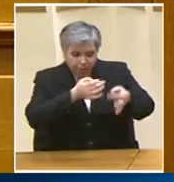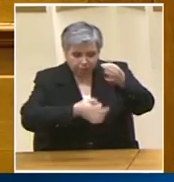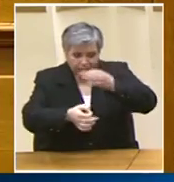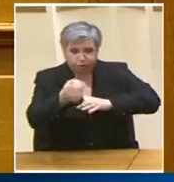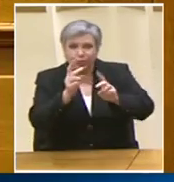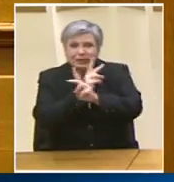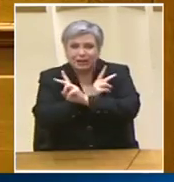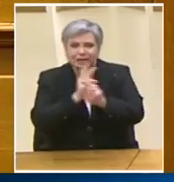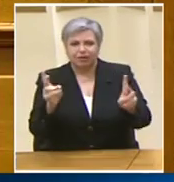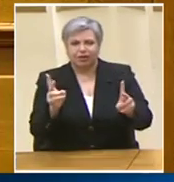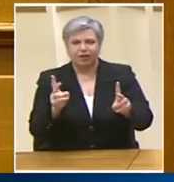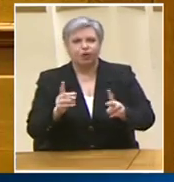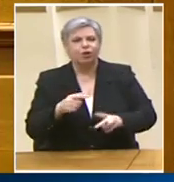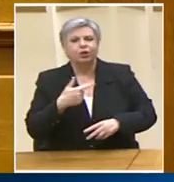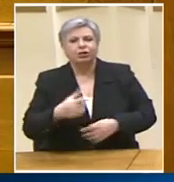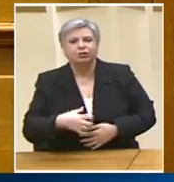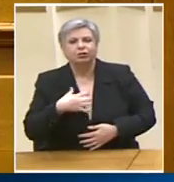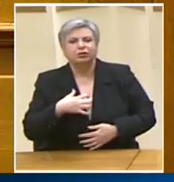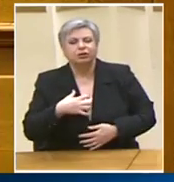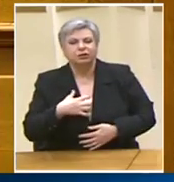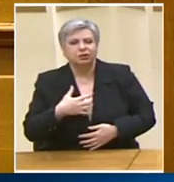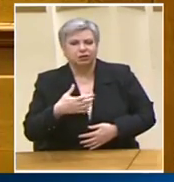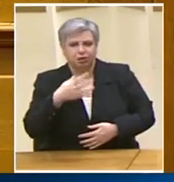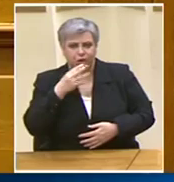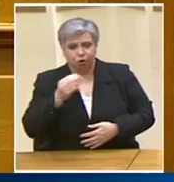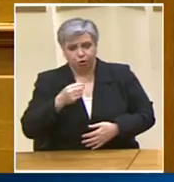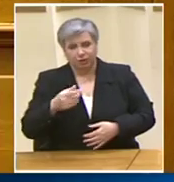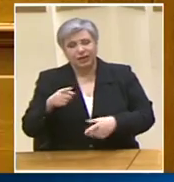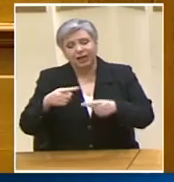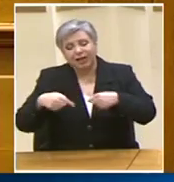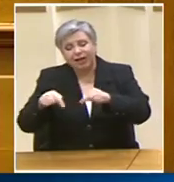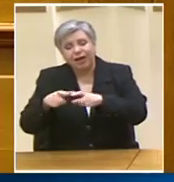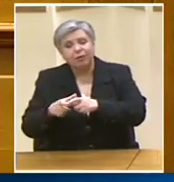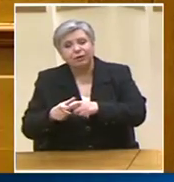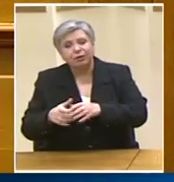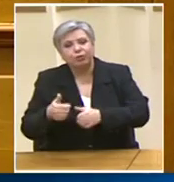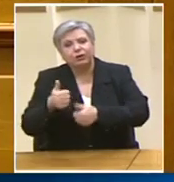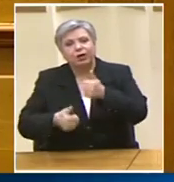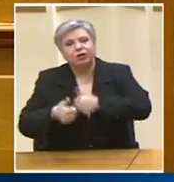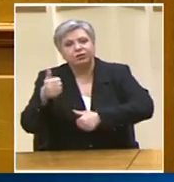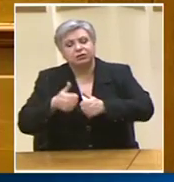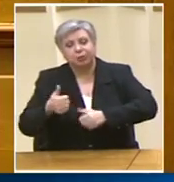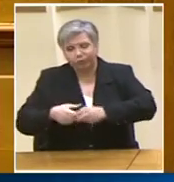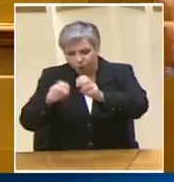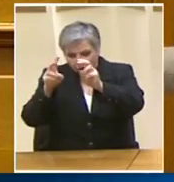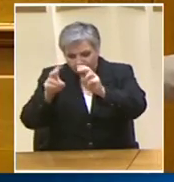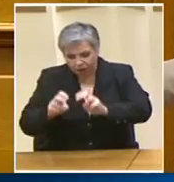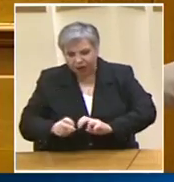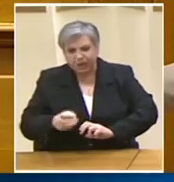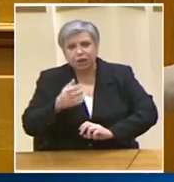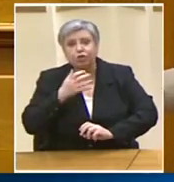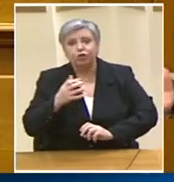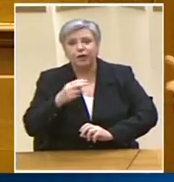που η Επιτροπή Ανταγωνισμού ελέγχει σοβαρές υποθέσεις μεταξύ των